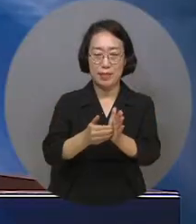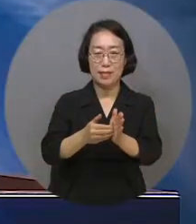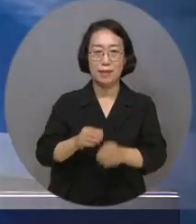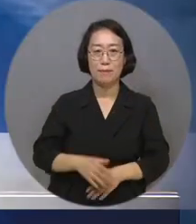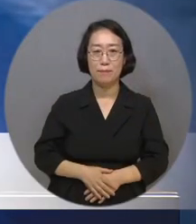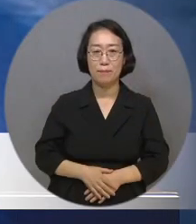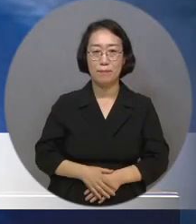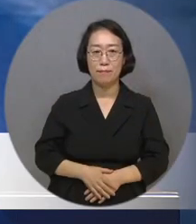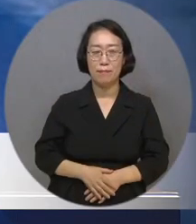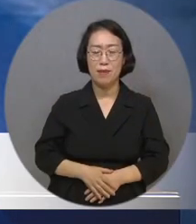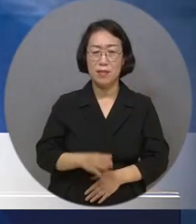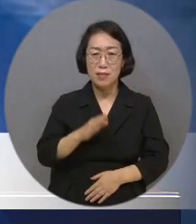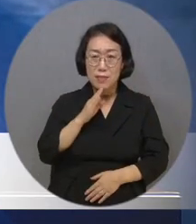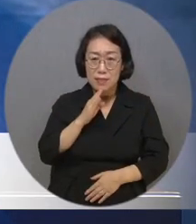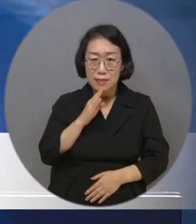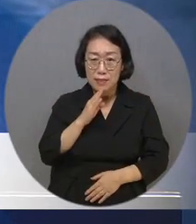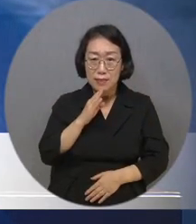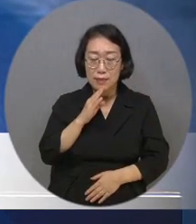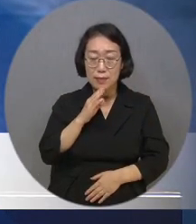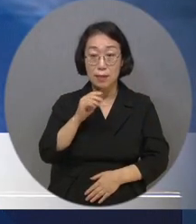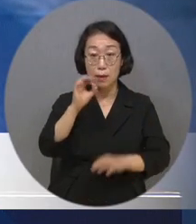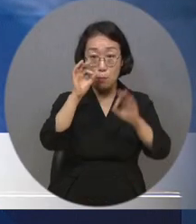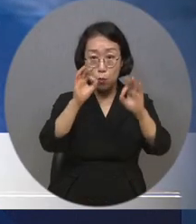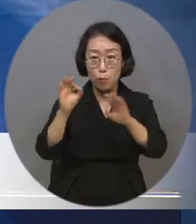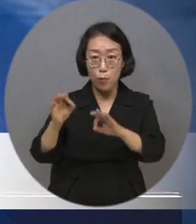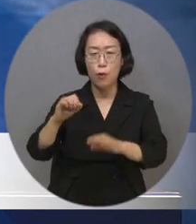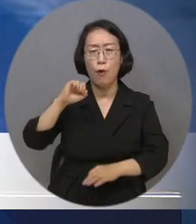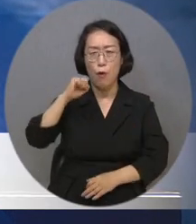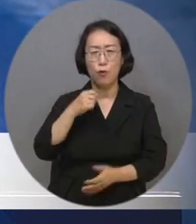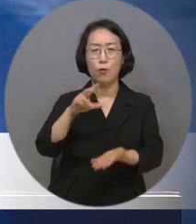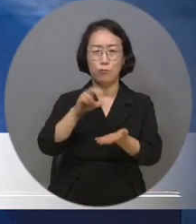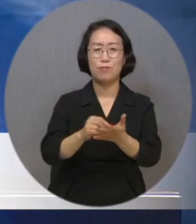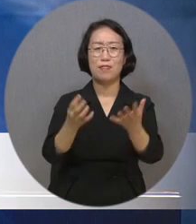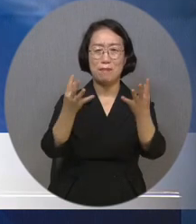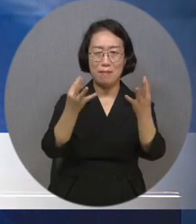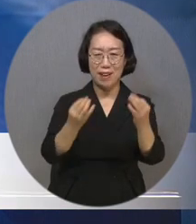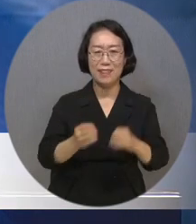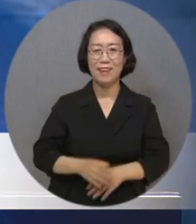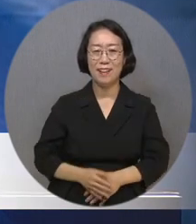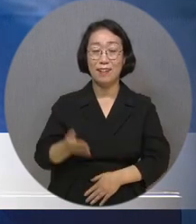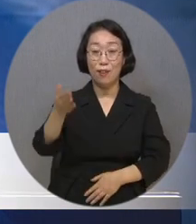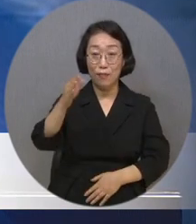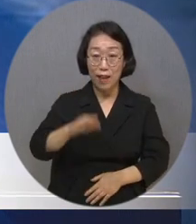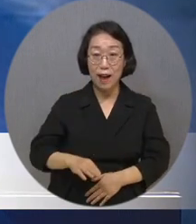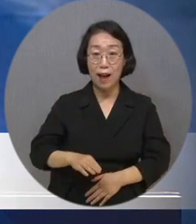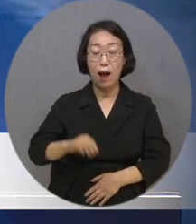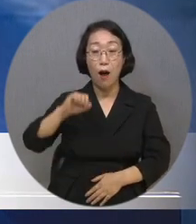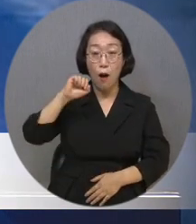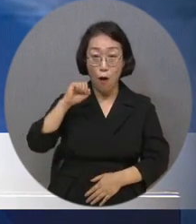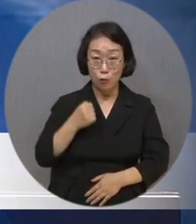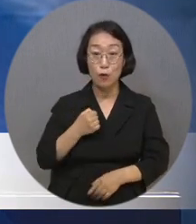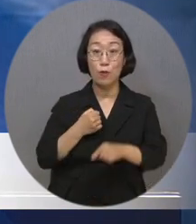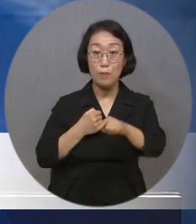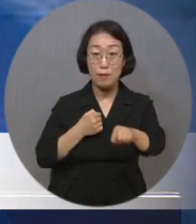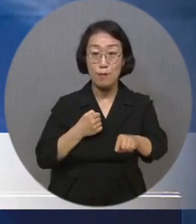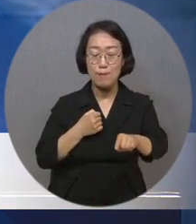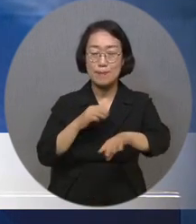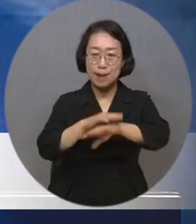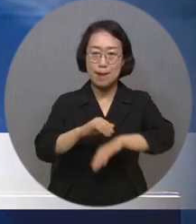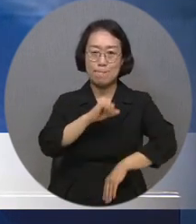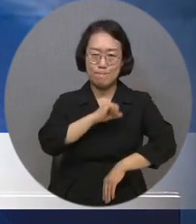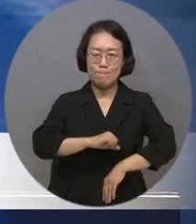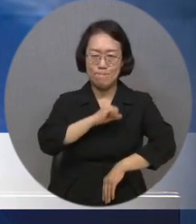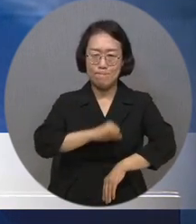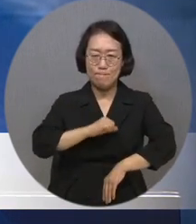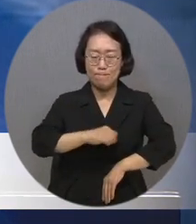현장에 나가보면 굉장히 어려움도 있으실 겁니다. 그러나 그 어려움을 극복하면서 마지막에